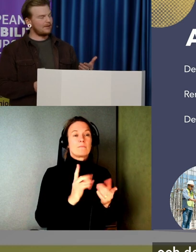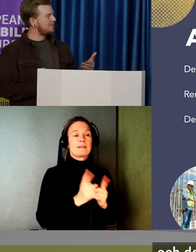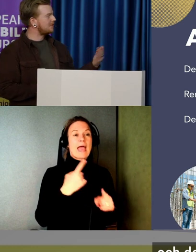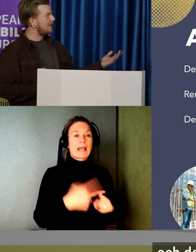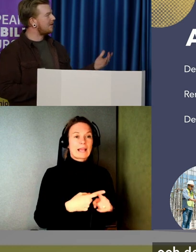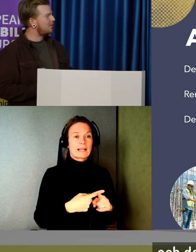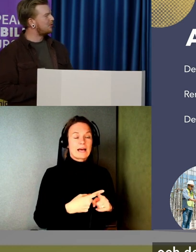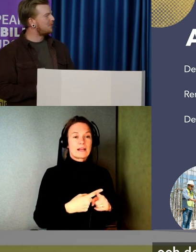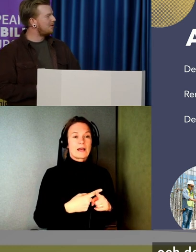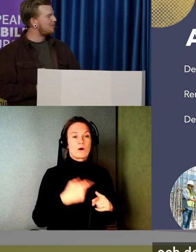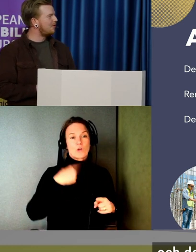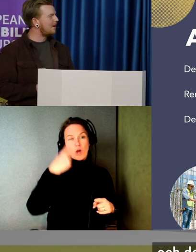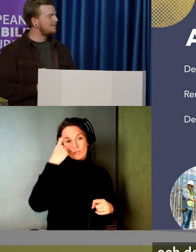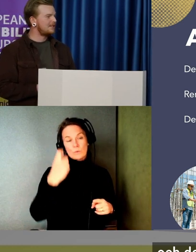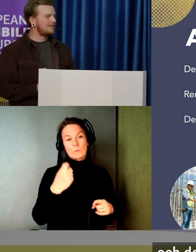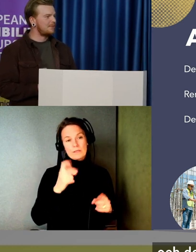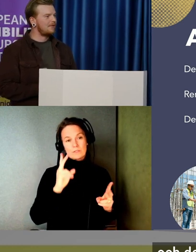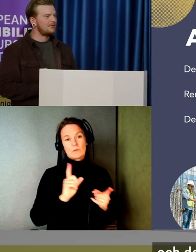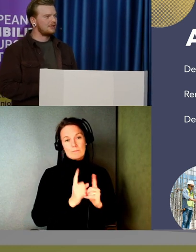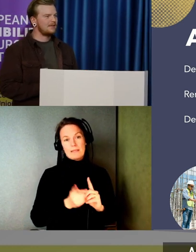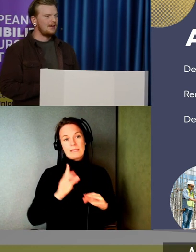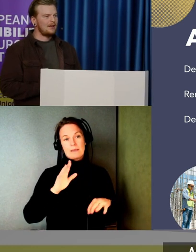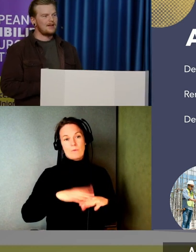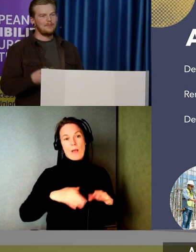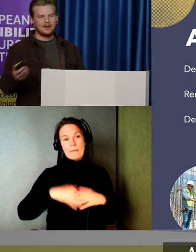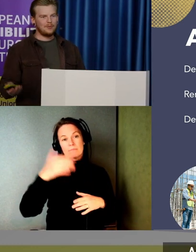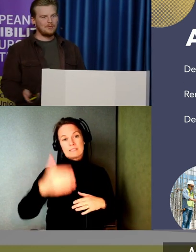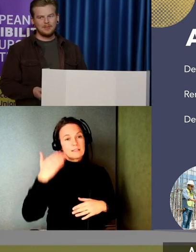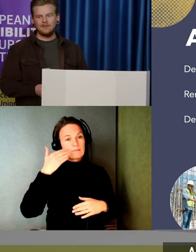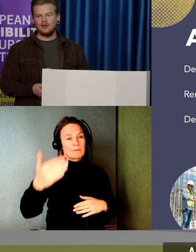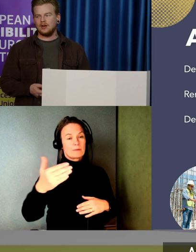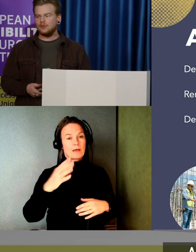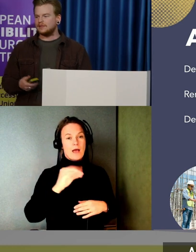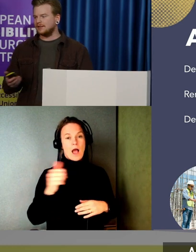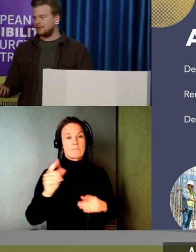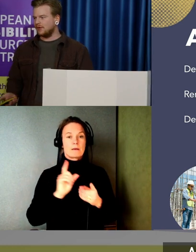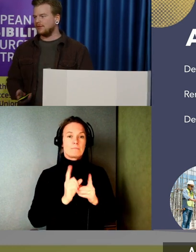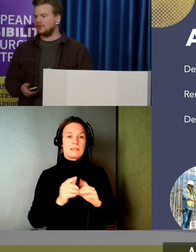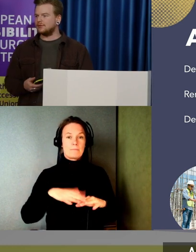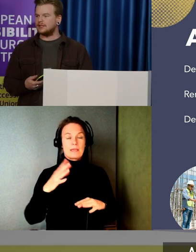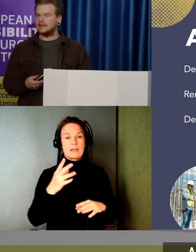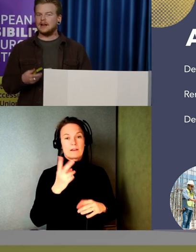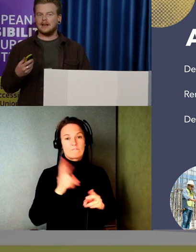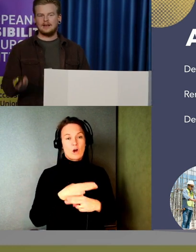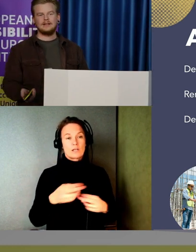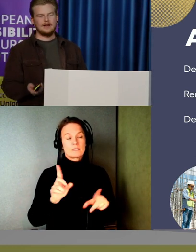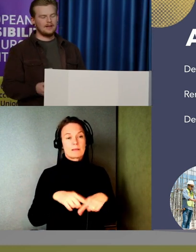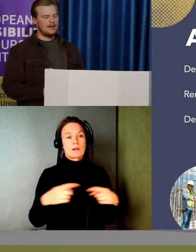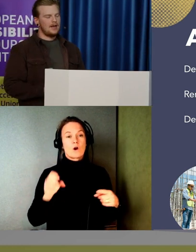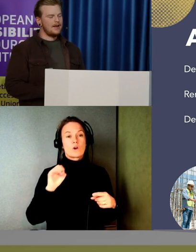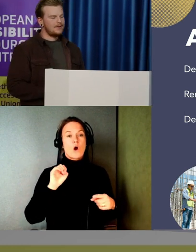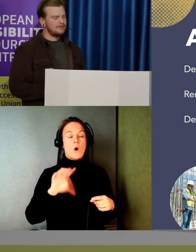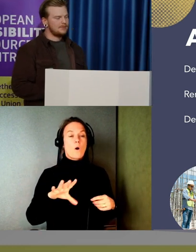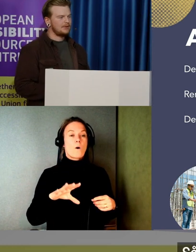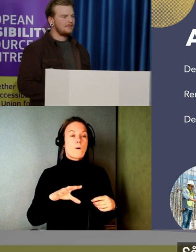jag tror att det kommer se ut på hemsidor framöver också. Att tabben kommer bli mer vanlig oavsett om man har ett funktionshinder eller inte.